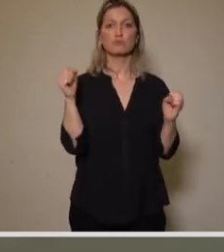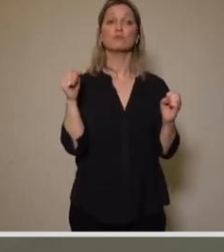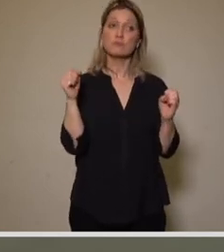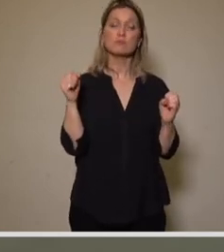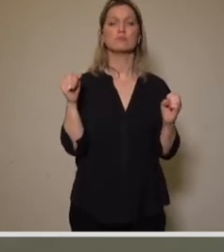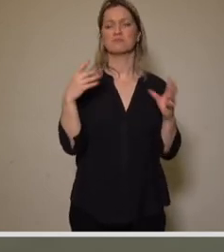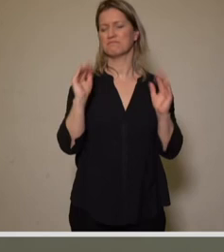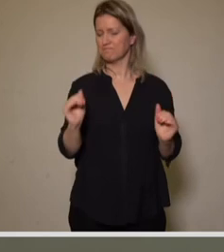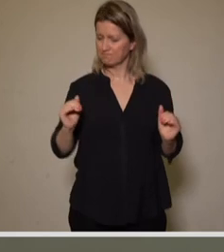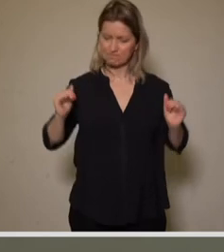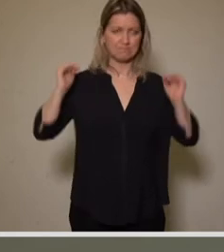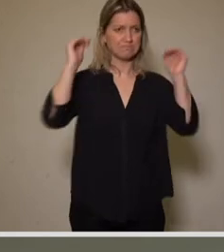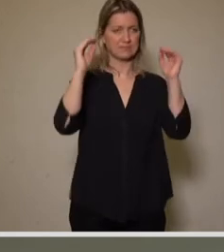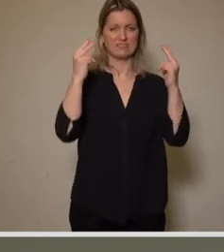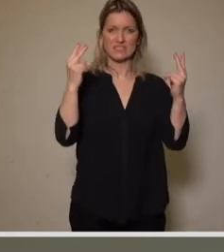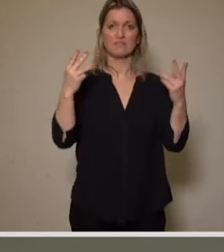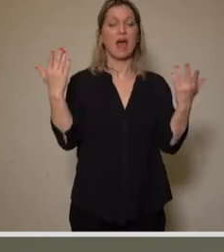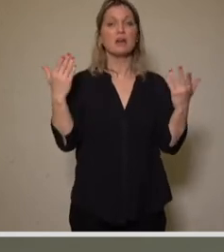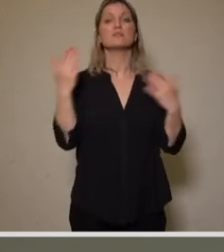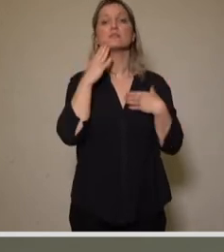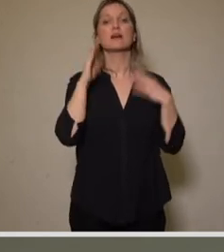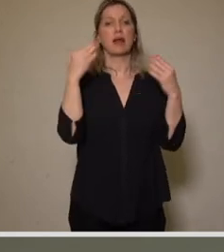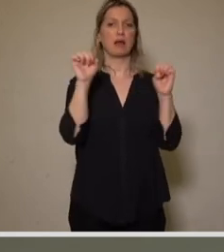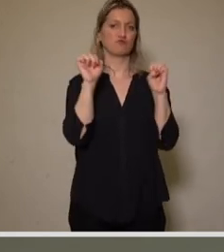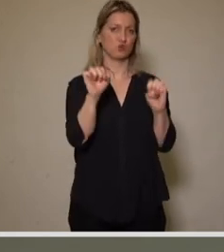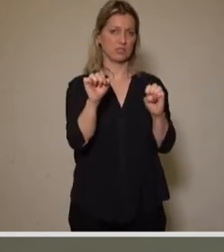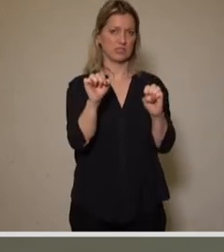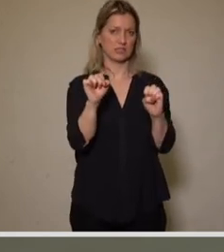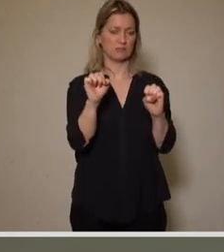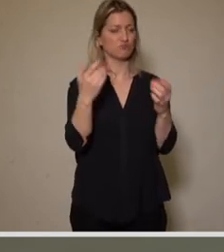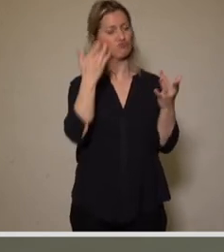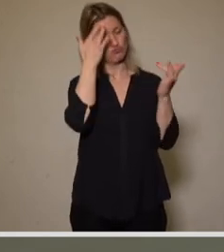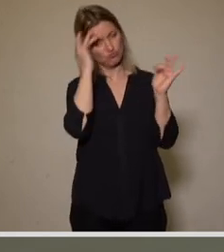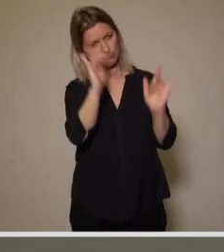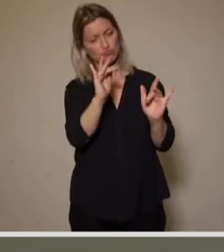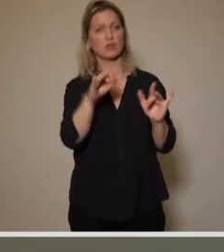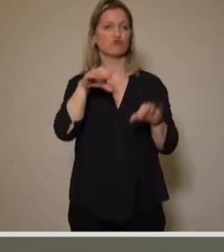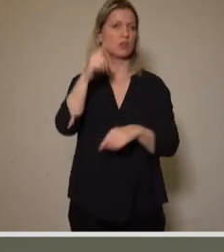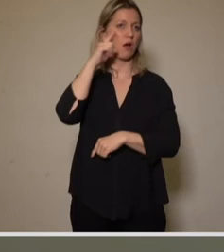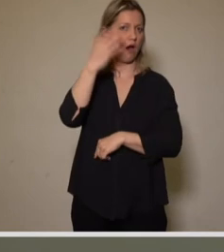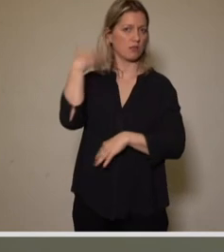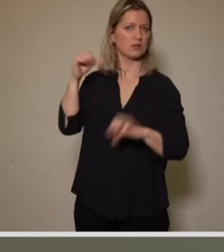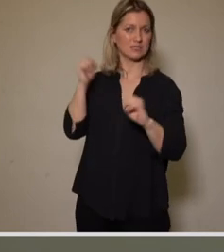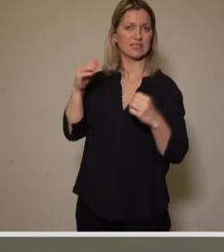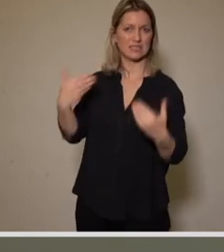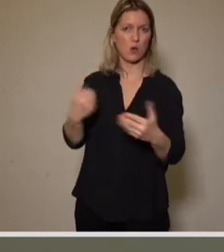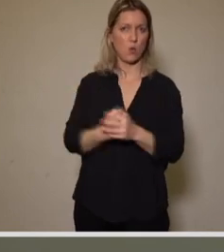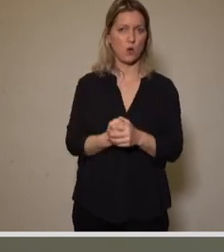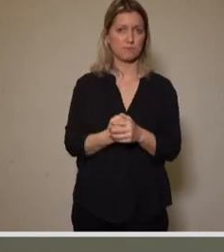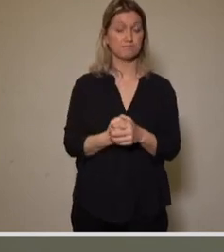als höchste Priorität der Daseinsvorsorge anzuerkennen. Das hat der Stadtrat beschlossen. Und es wurde auch